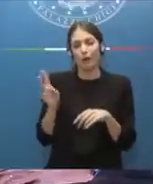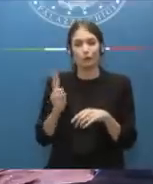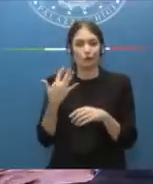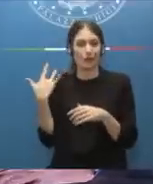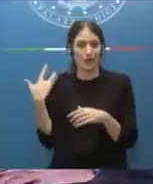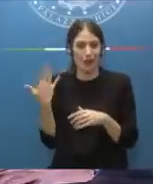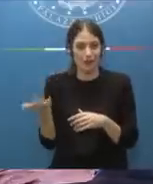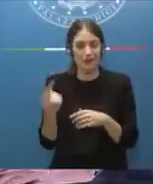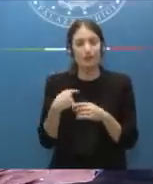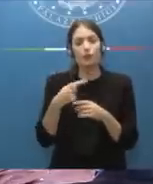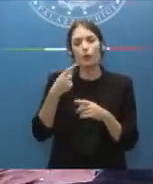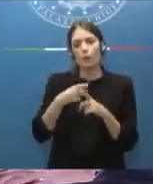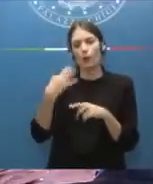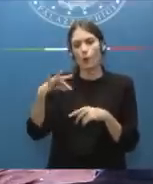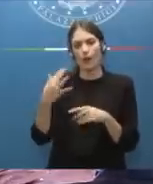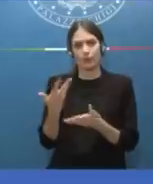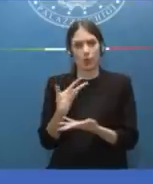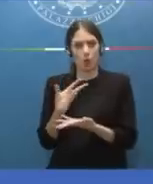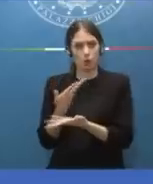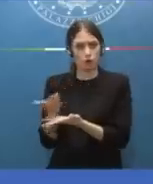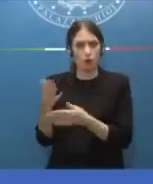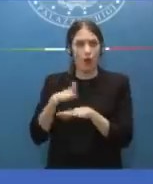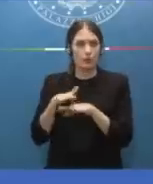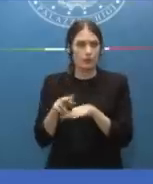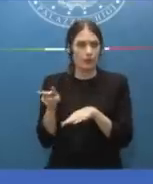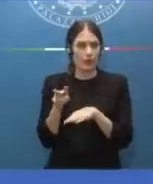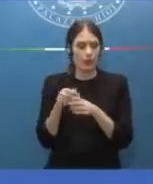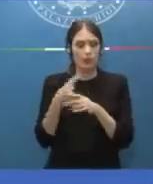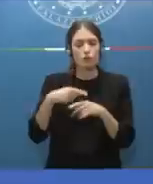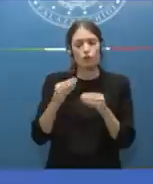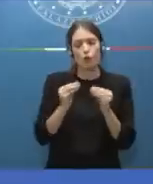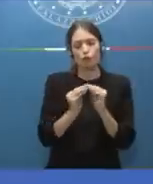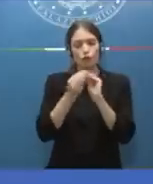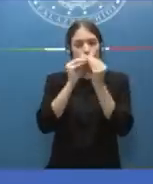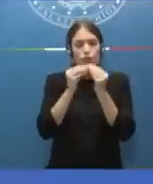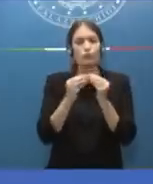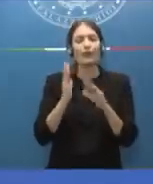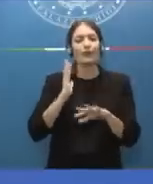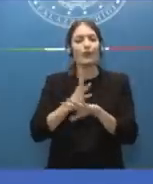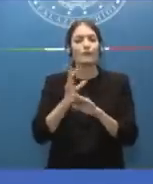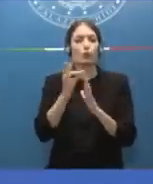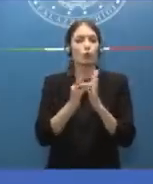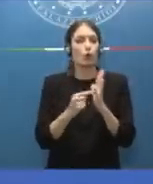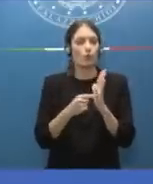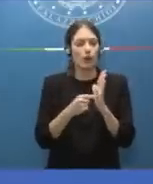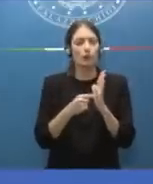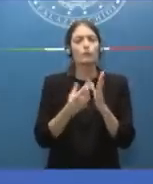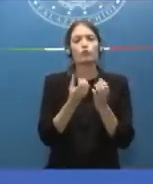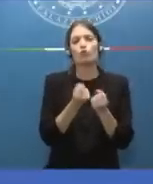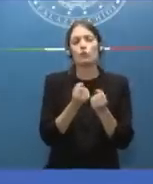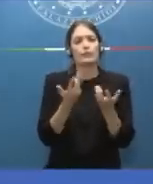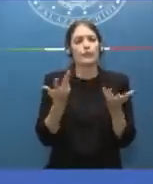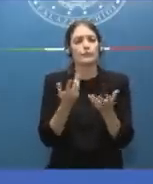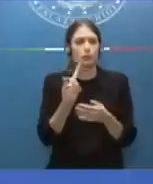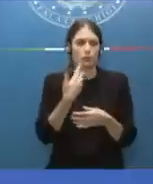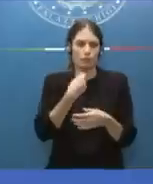anche della loro esperienza, abbiamo quindi strutturato questo intervento normativo che, in buona sostanza, come accennava il Presidente,